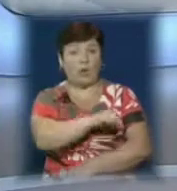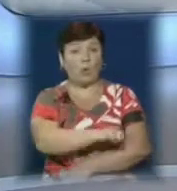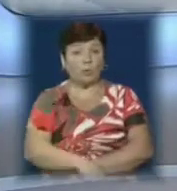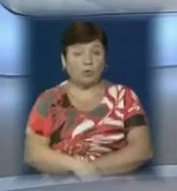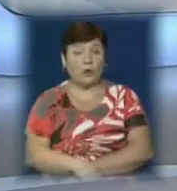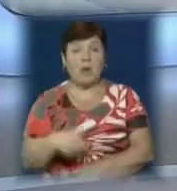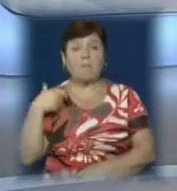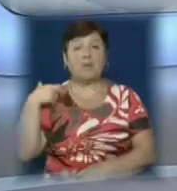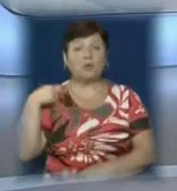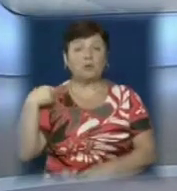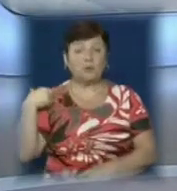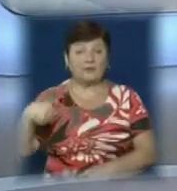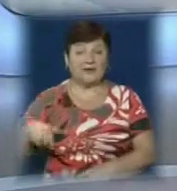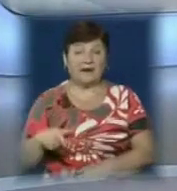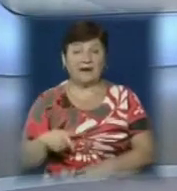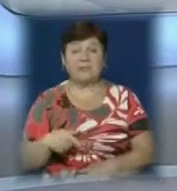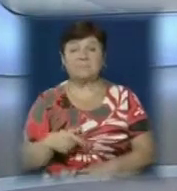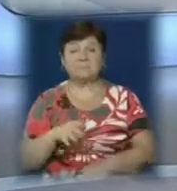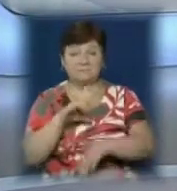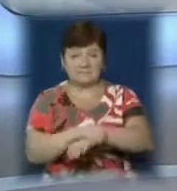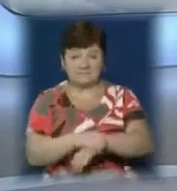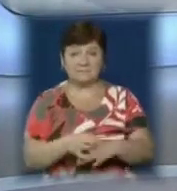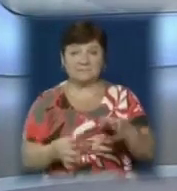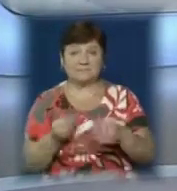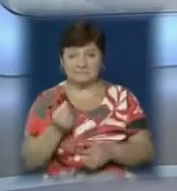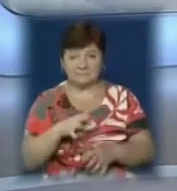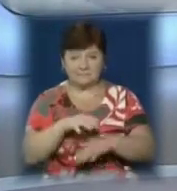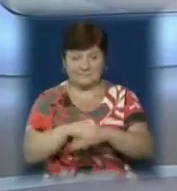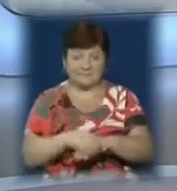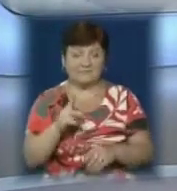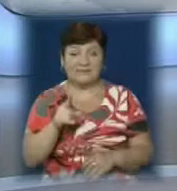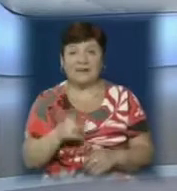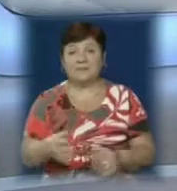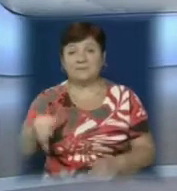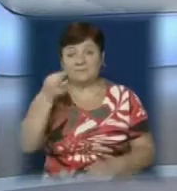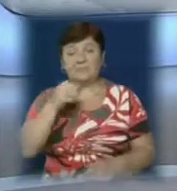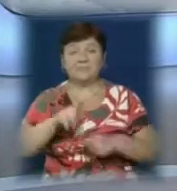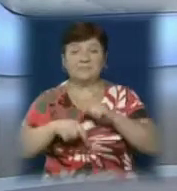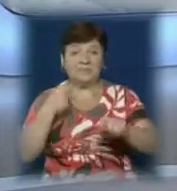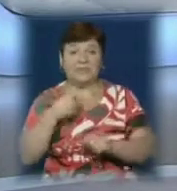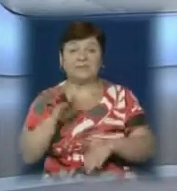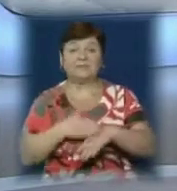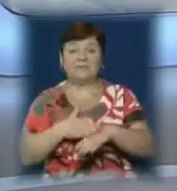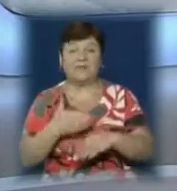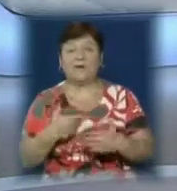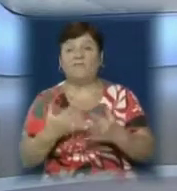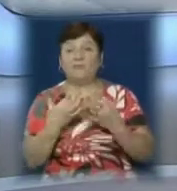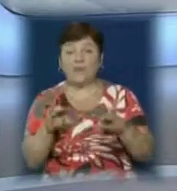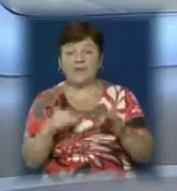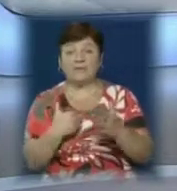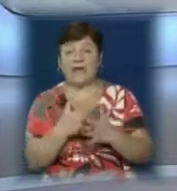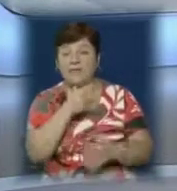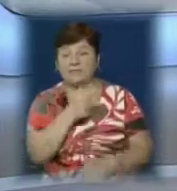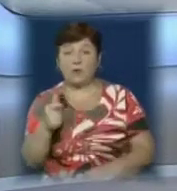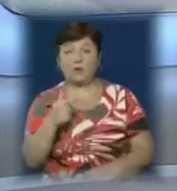Прикордонника затримали, гроші вилучили, триває досудове розслідування. Згадане правопорушення крається позбавленням волі на